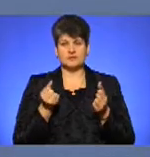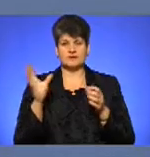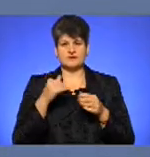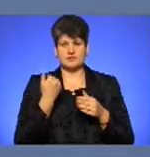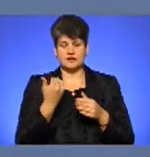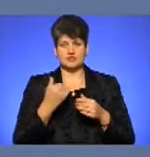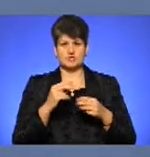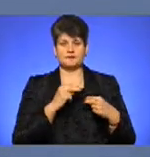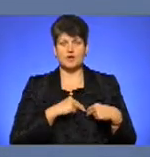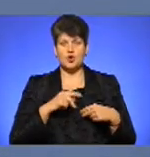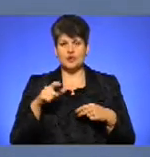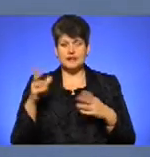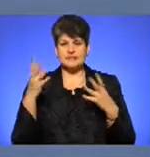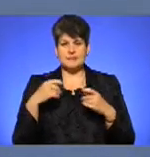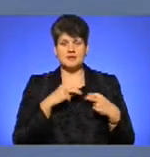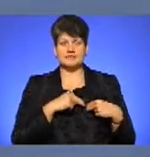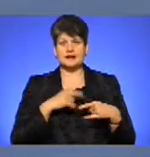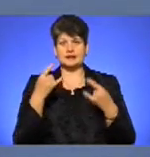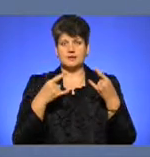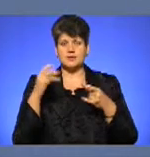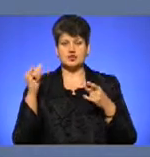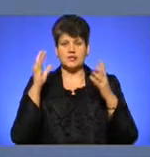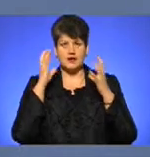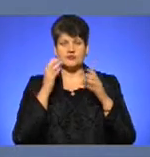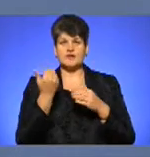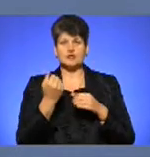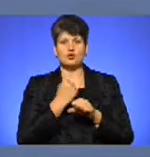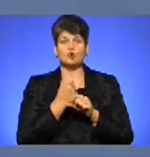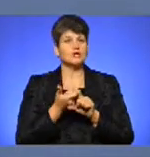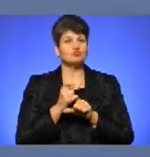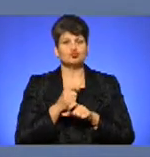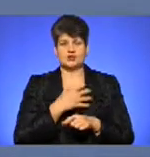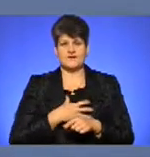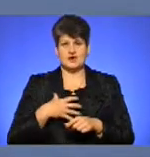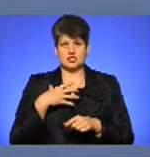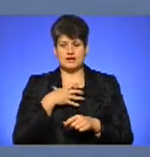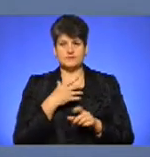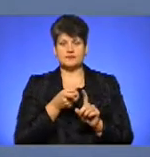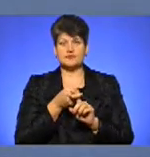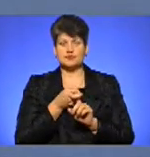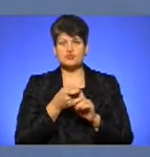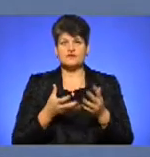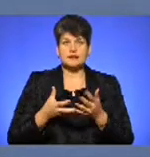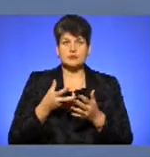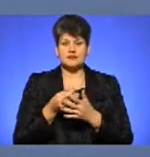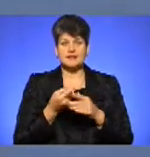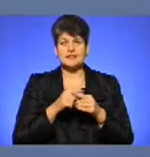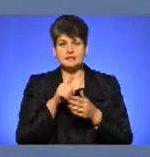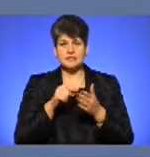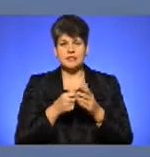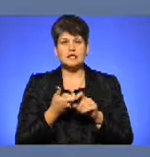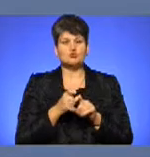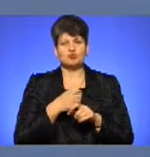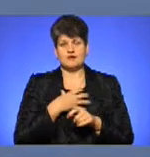Днем працівника телебачення і радіо. Ваша робота дуже важлива. З приводу фінансування ці питання також дуже